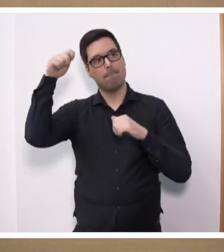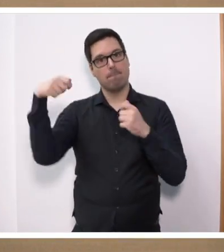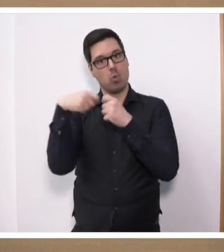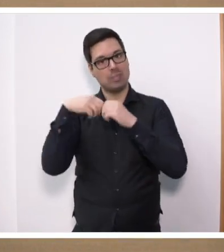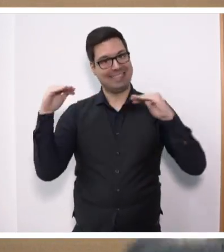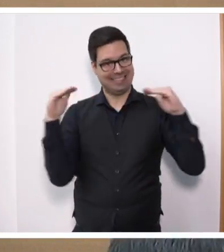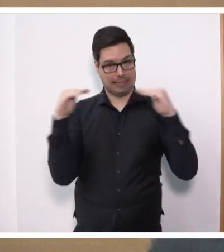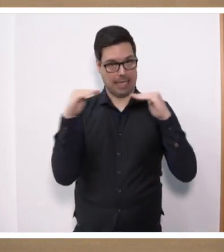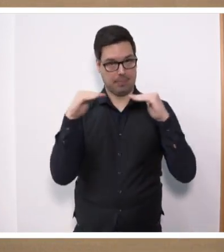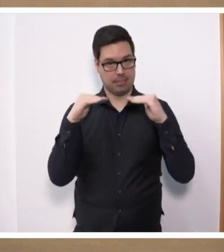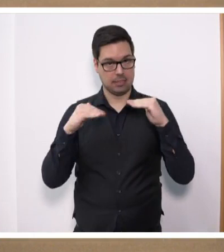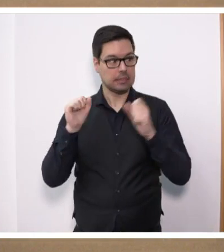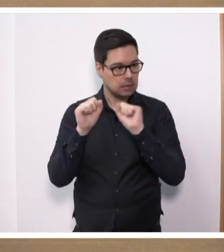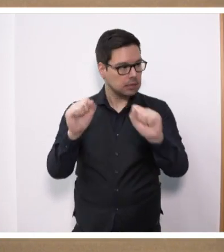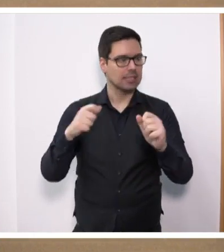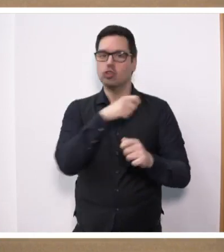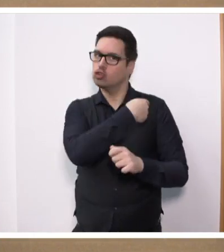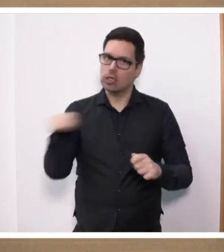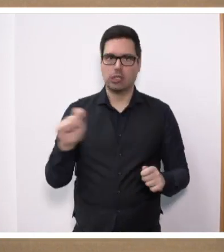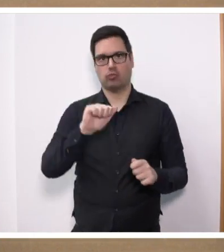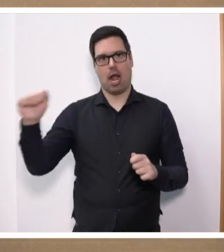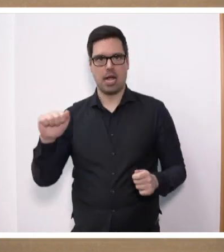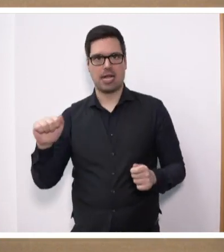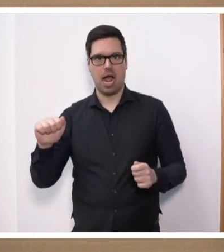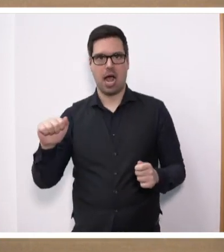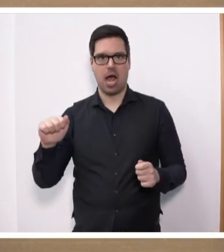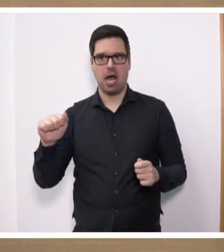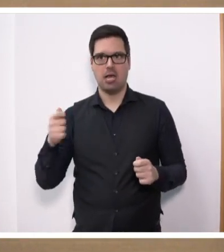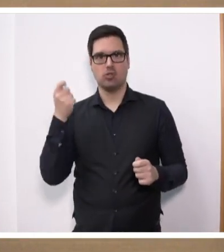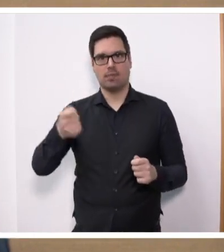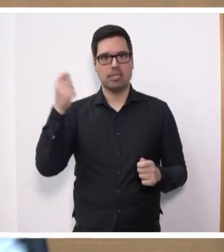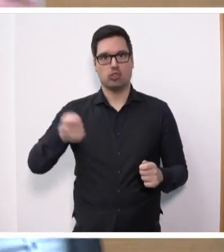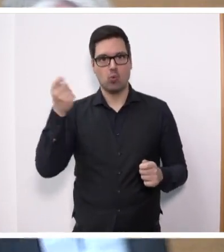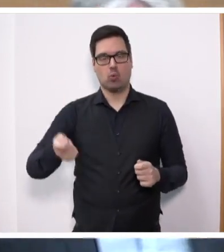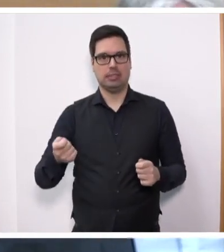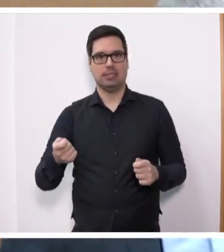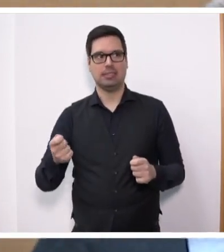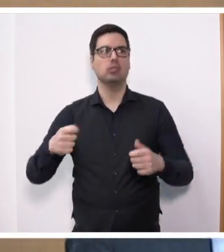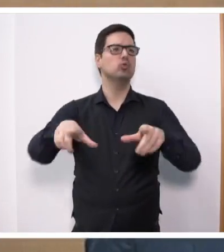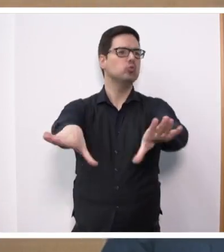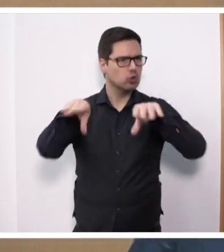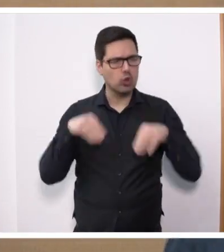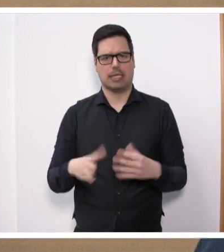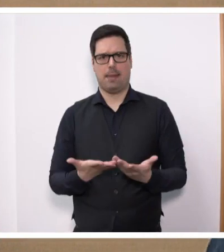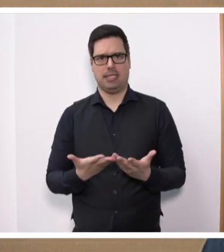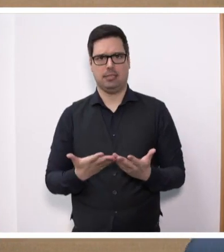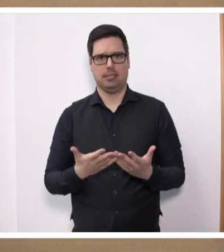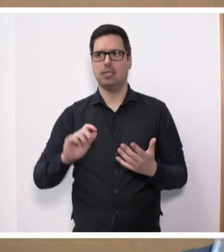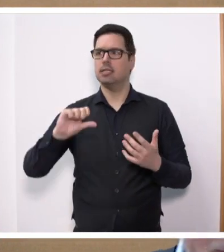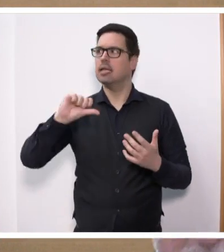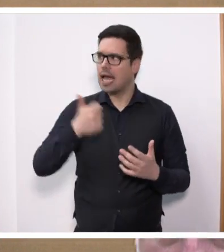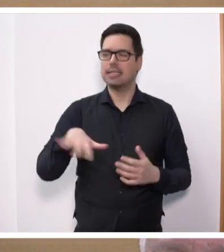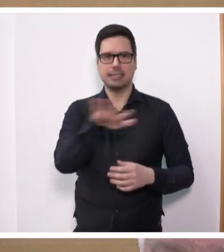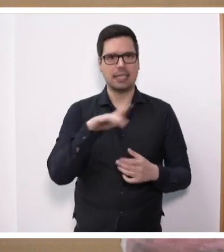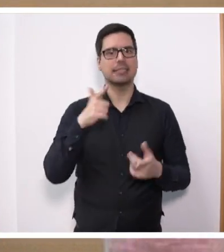dafür einzusetzen, dass die Streichung der Agrardieselsubvention für Land- und forstwirtschaftliche Betriebe zurückgenommen wird. Erst das Land,